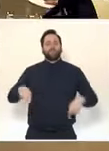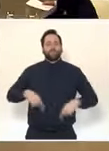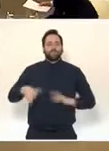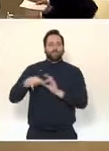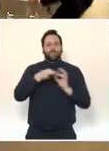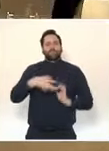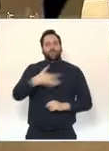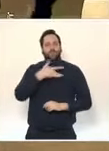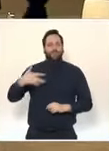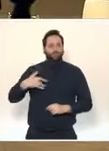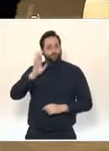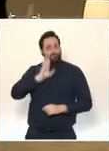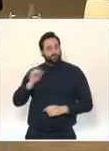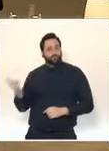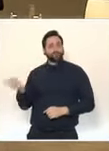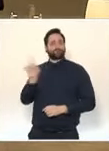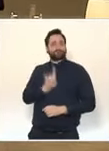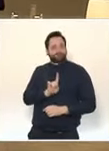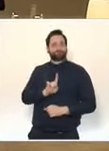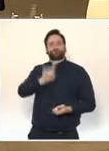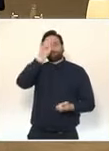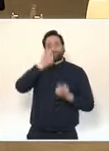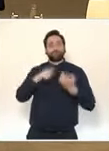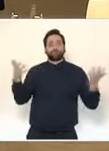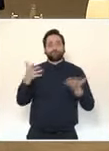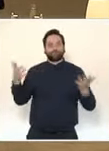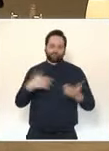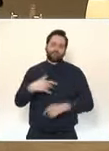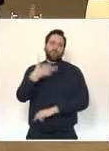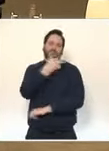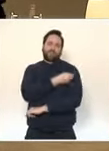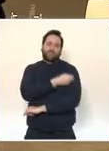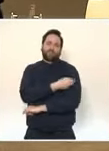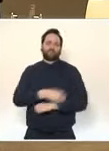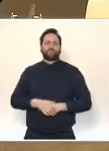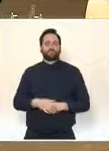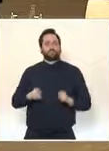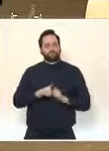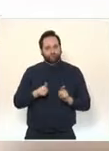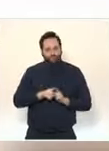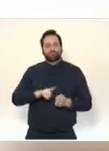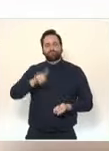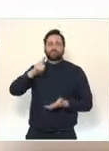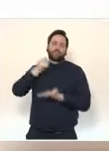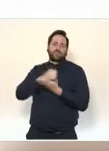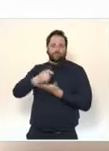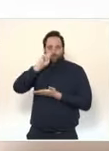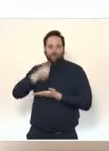vouloir venir vous parler de vaccination et de dépistage. Monsieur le ministre.